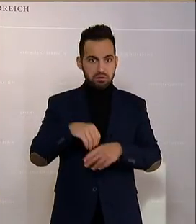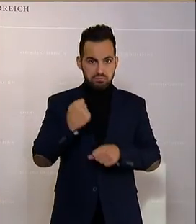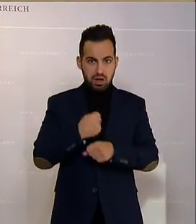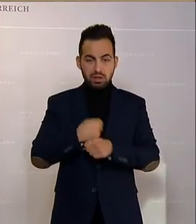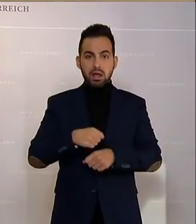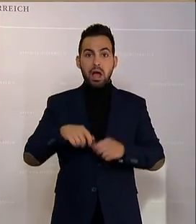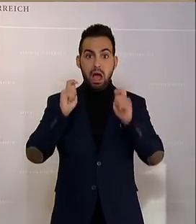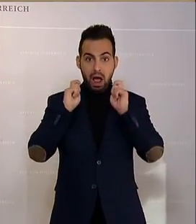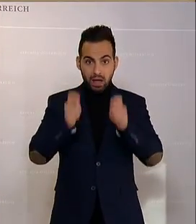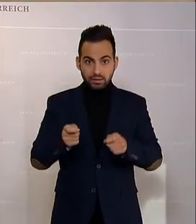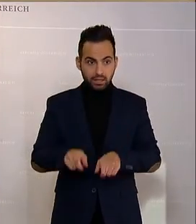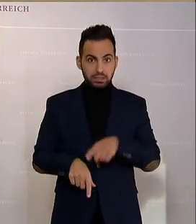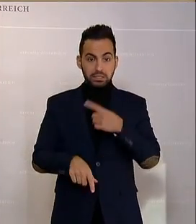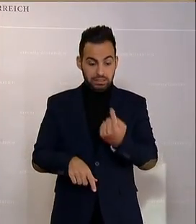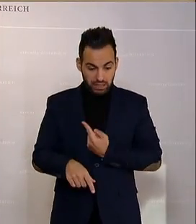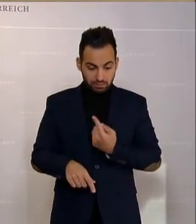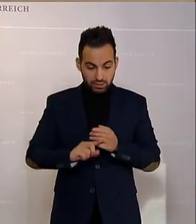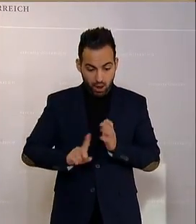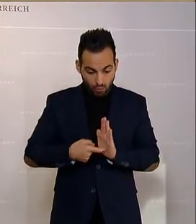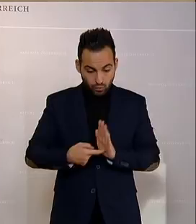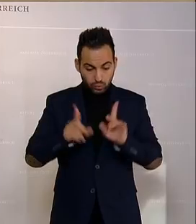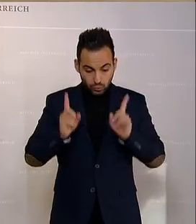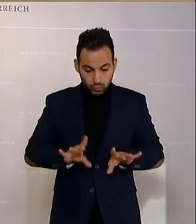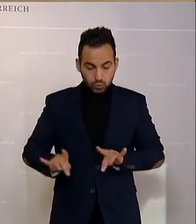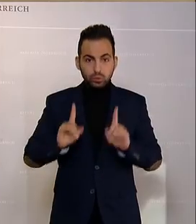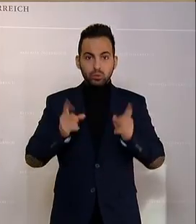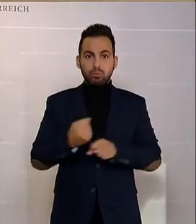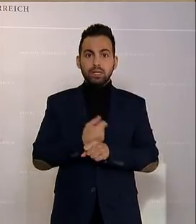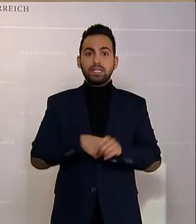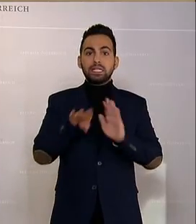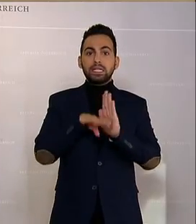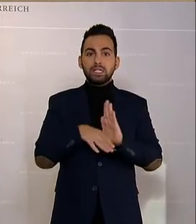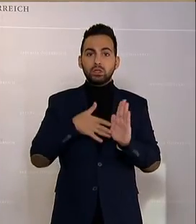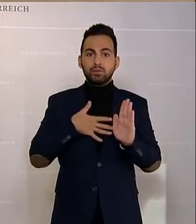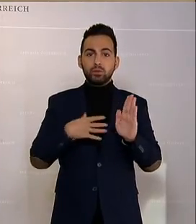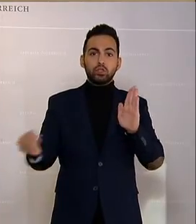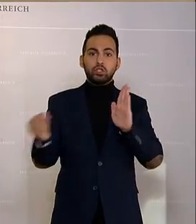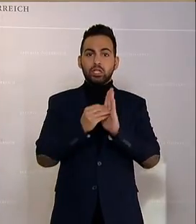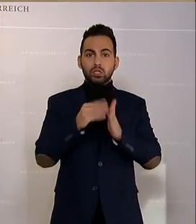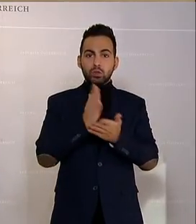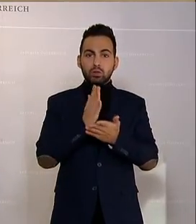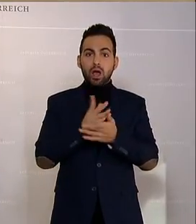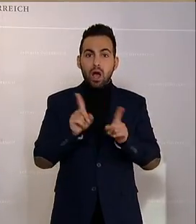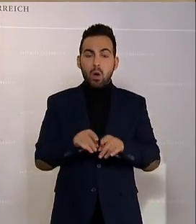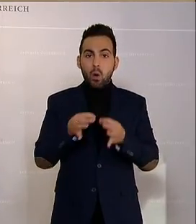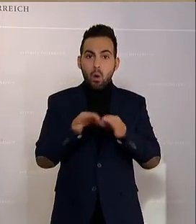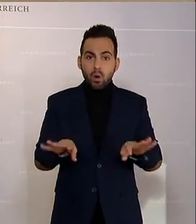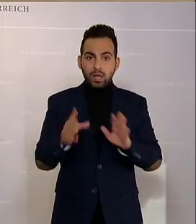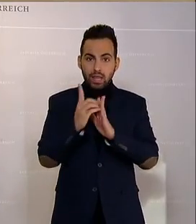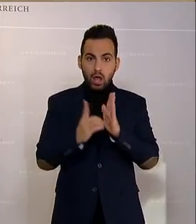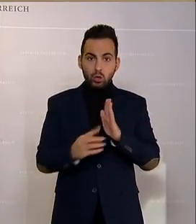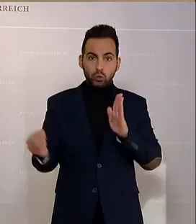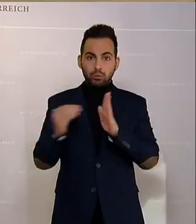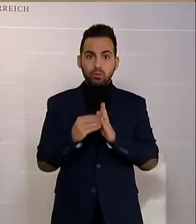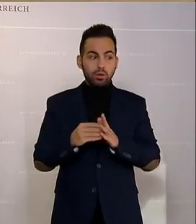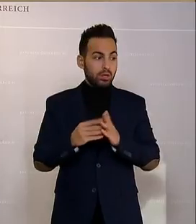muss er sich selbst auffordern, etwas zu tun, was ohnehin im Gesetz steht, noch dazu ohne Datum. Inwieweit